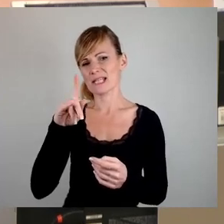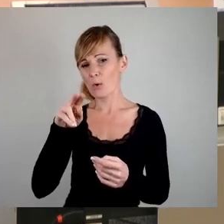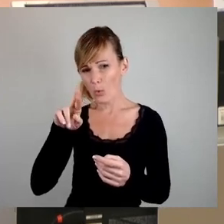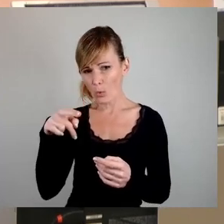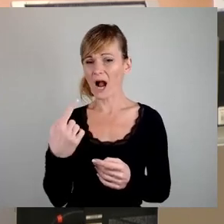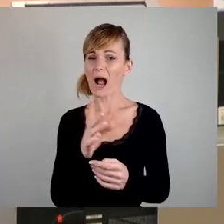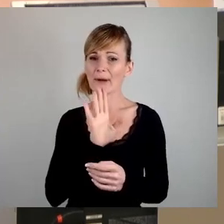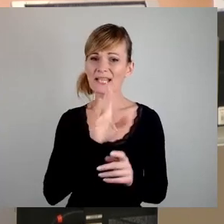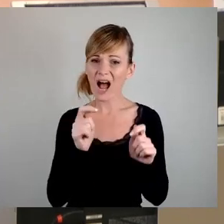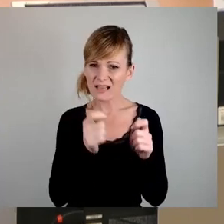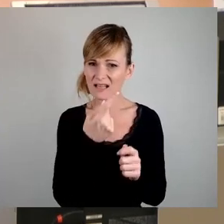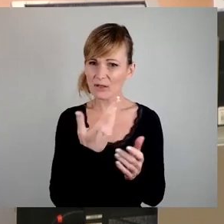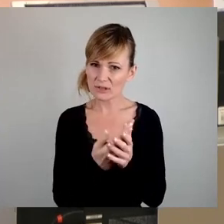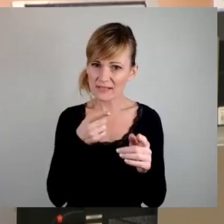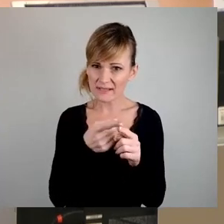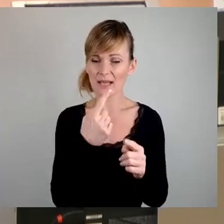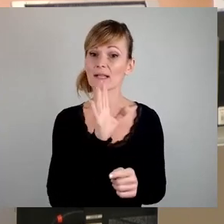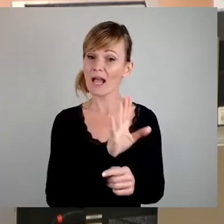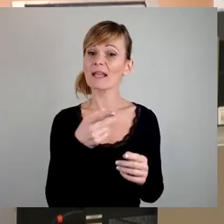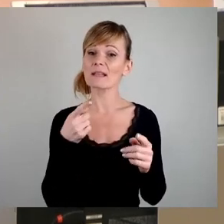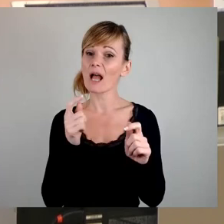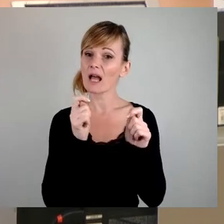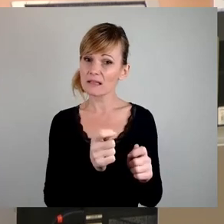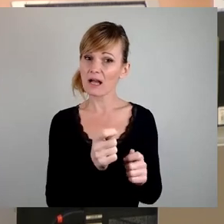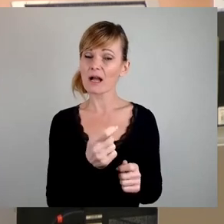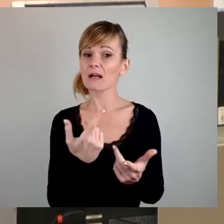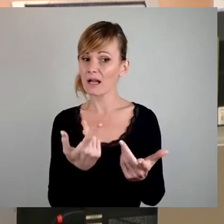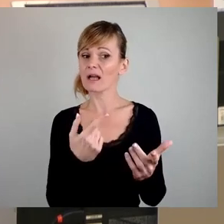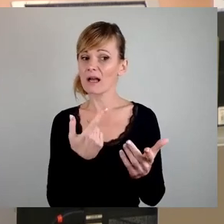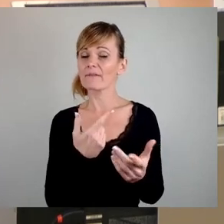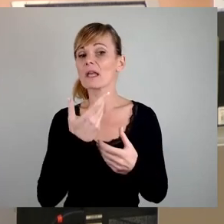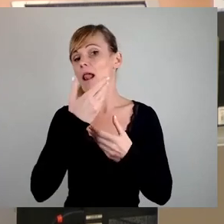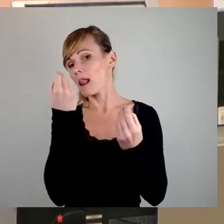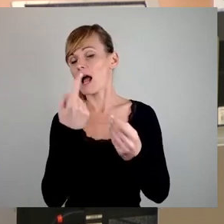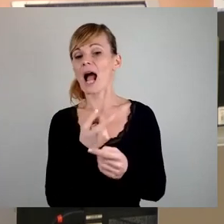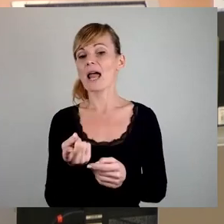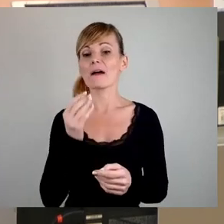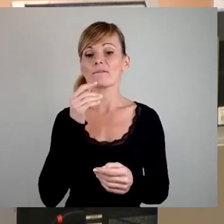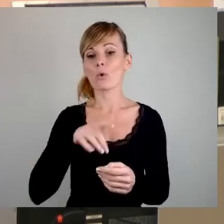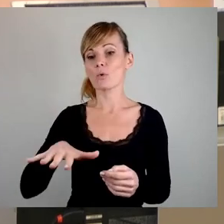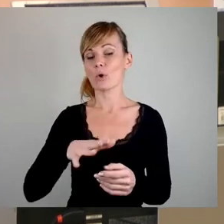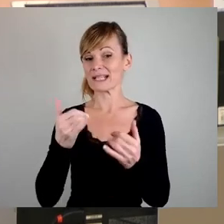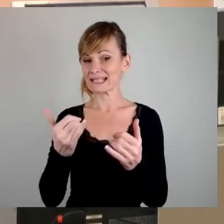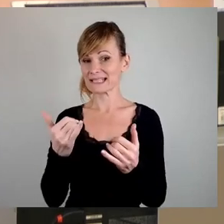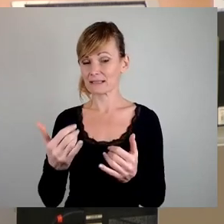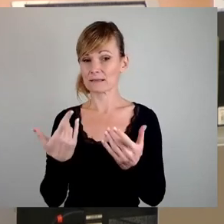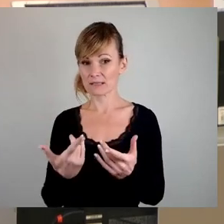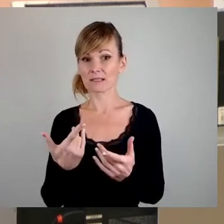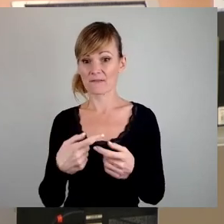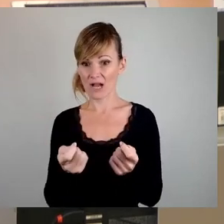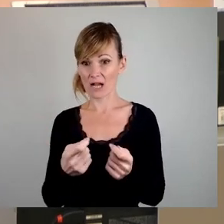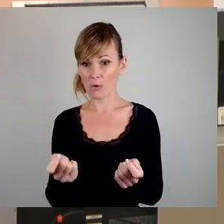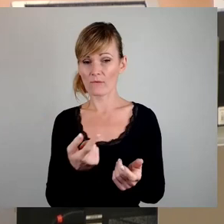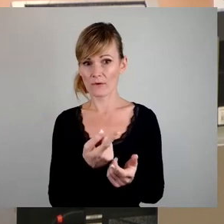Ziel. Denn Ihr Antrag unterschlägt, dass alle Wohnungen, die derzeit hier zum Verkauf stehen, bewohnt sind. Wenn Sie also